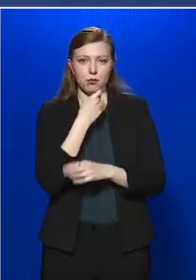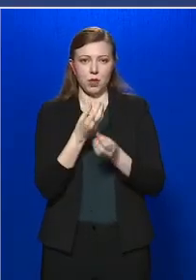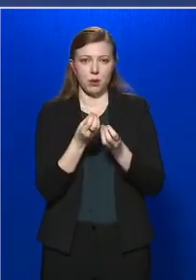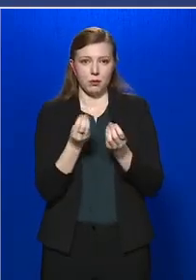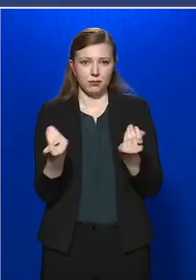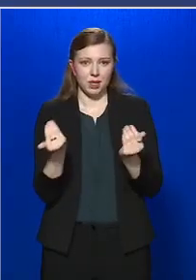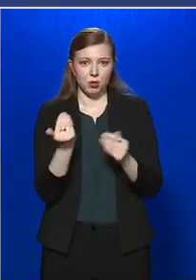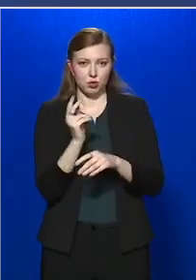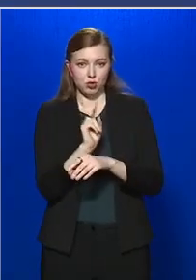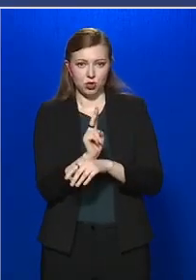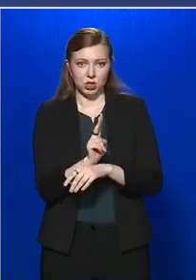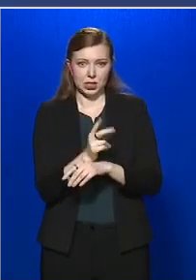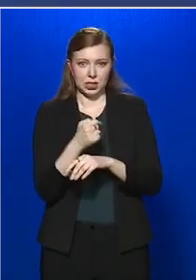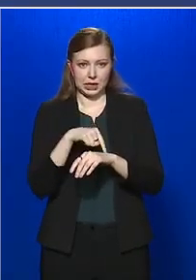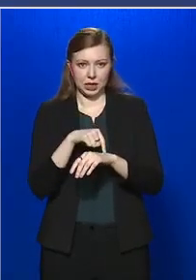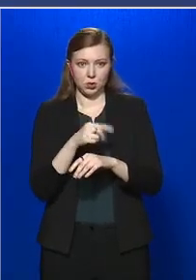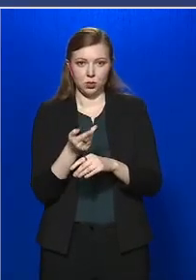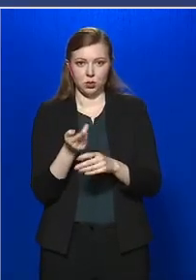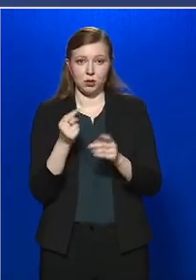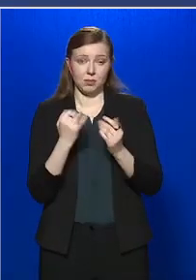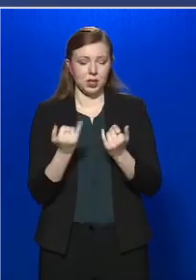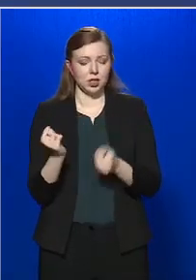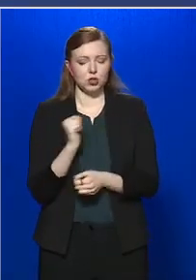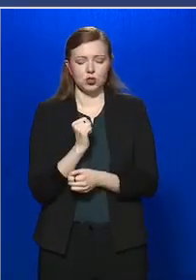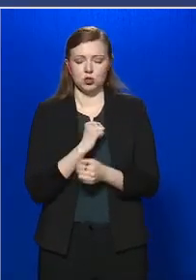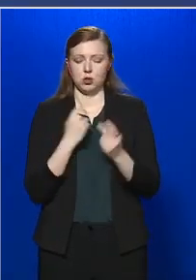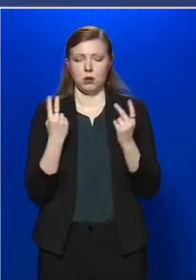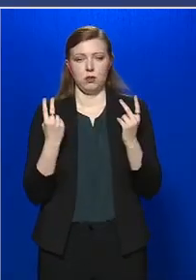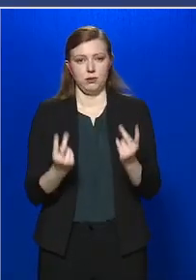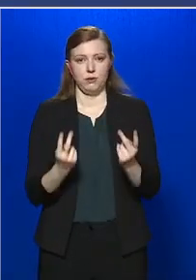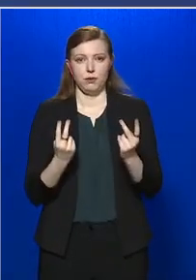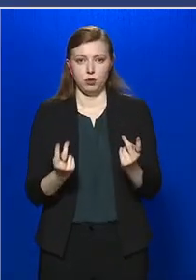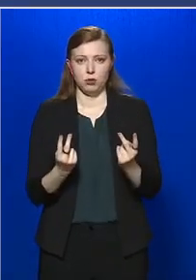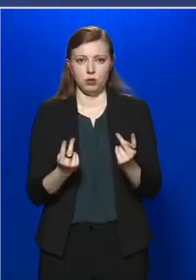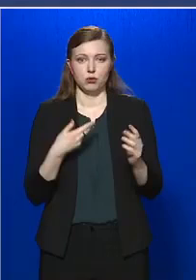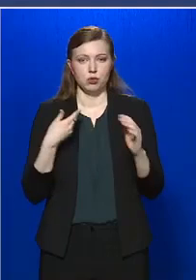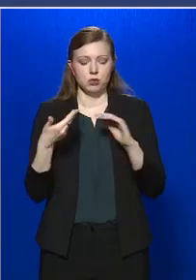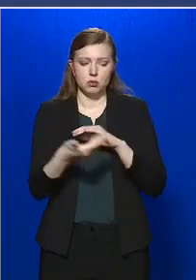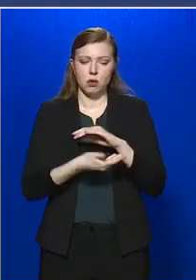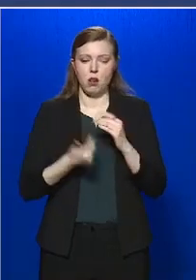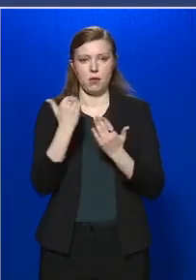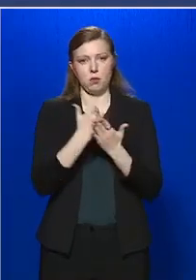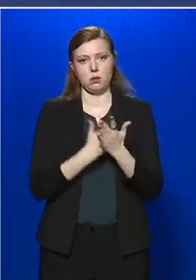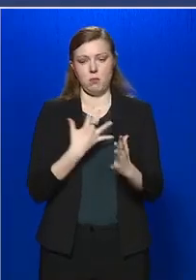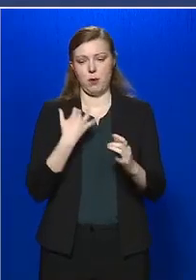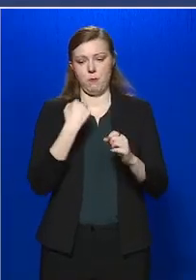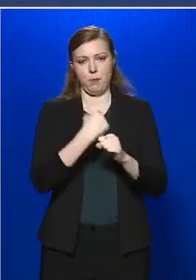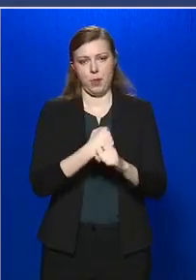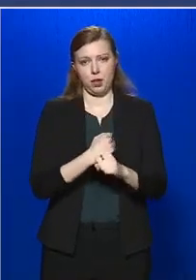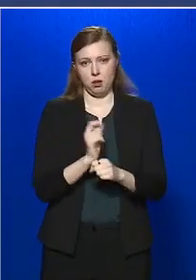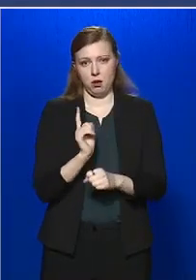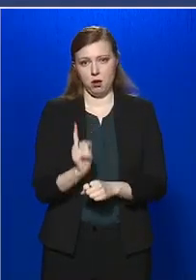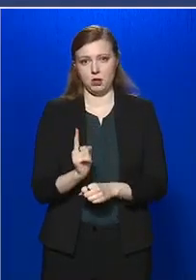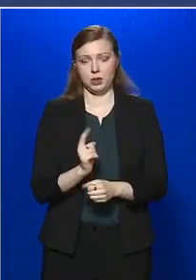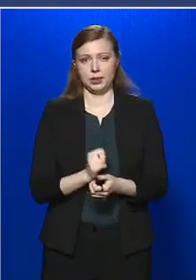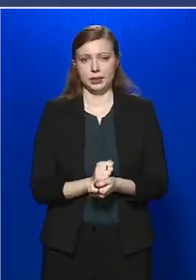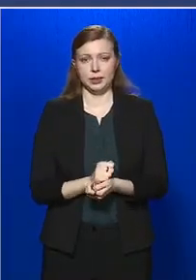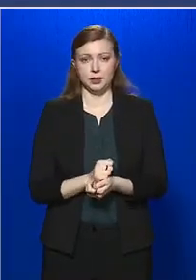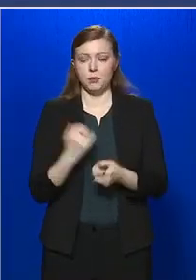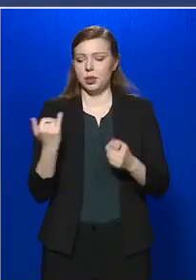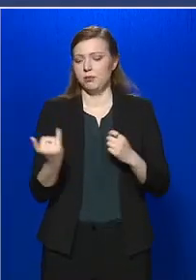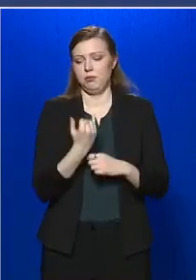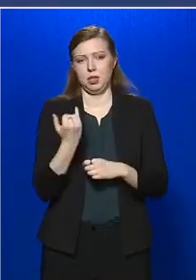fogyaszthatóság, minőségmegőrzési idő, mert ilyenkor is nagyon fontos azokat az alapvető szabályokat betartani, amit egyébként